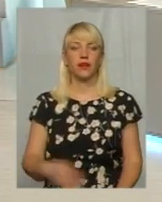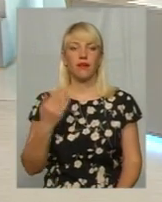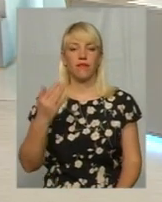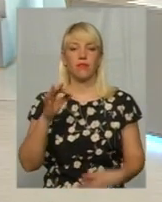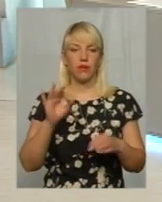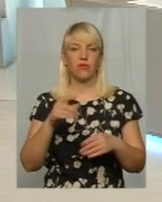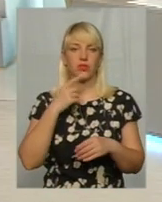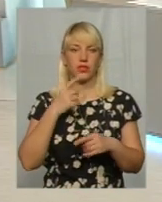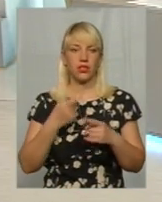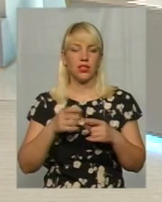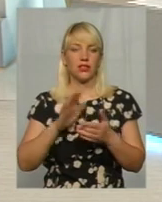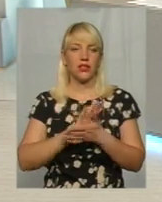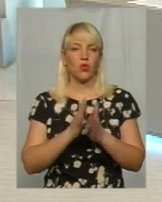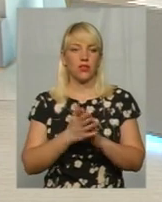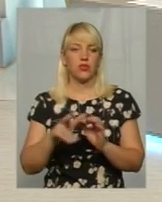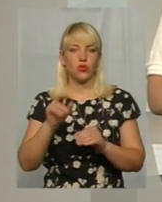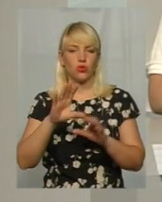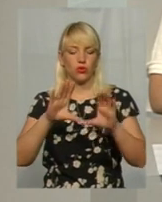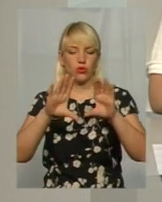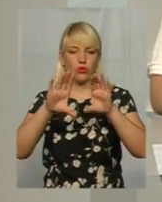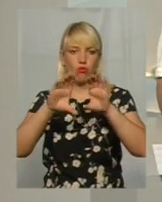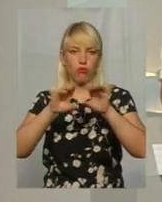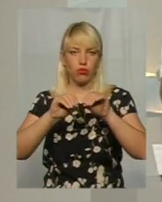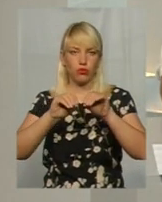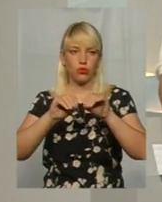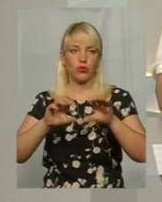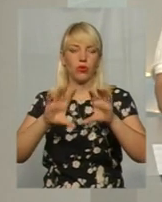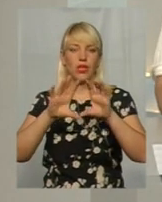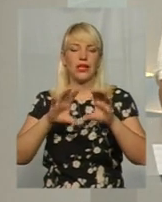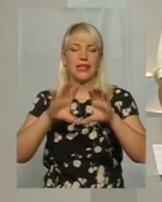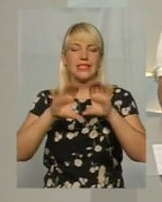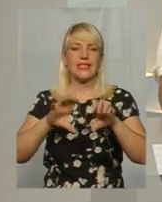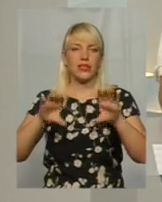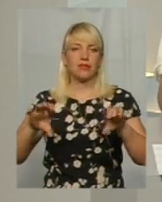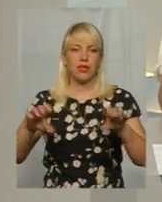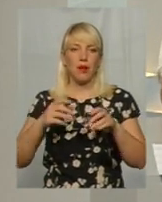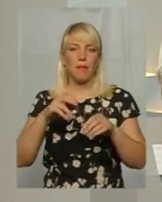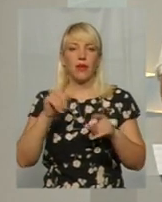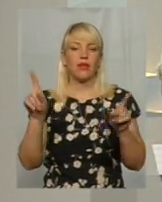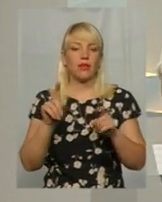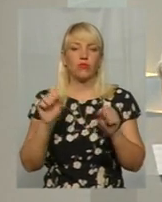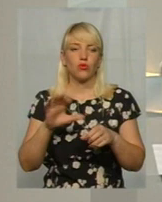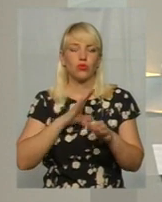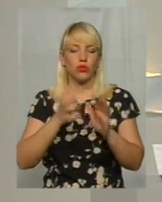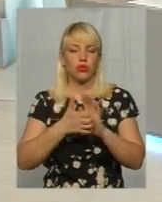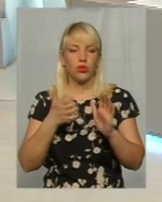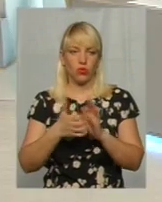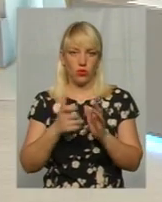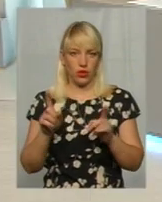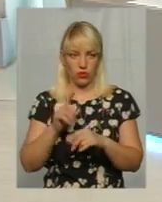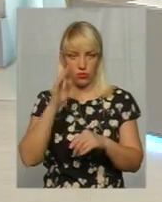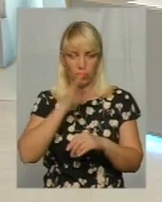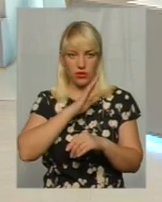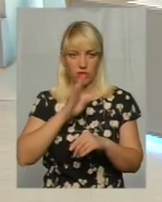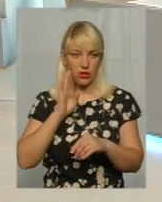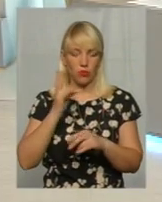змоделювали ситуацію з приводу спущеного батута, як ми раніше говорили. Які ще види і недоліки можуть бути, які мають наштовхнути батьків на те, що